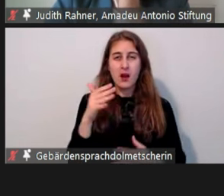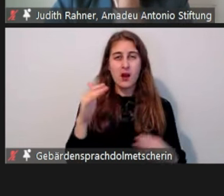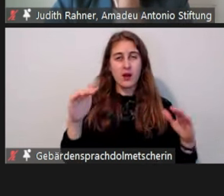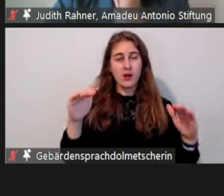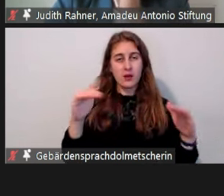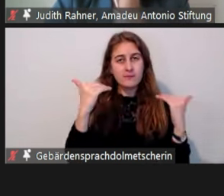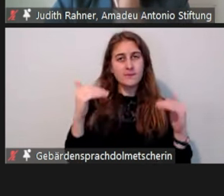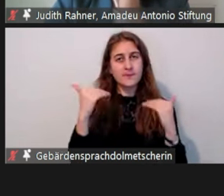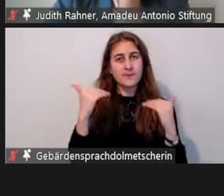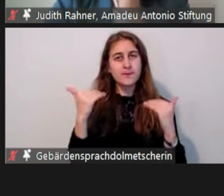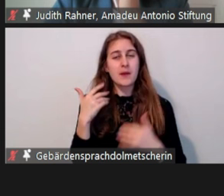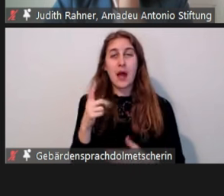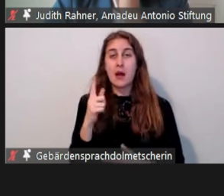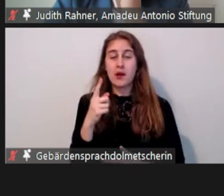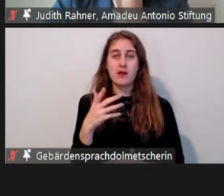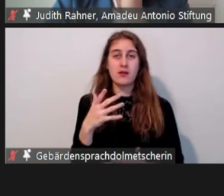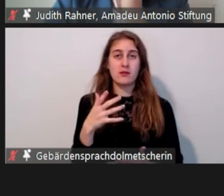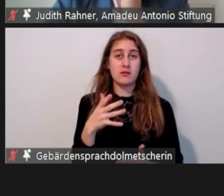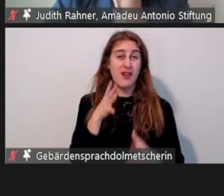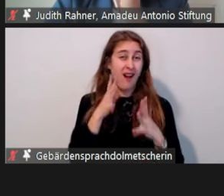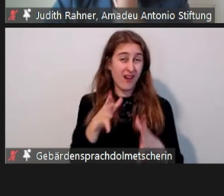die Meldestelle quasi.